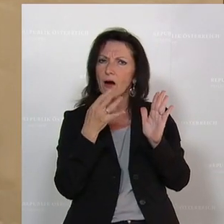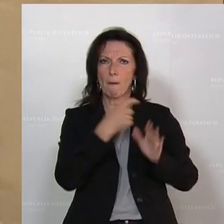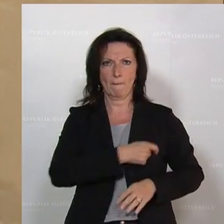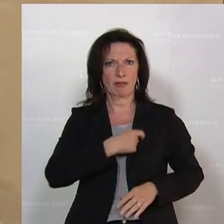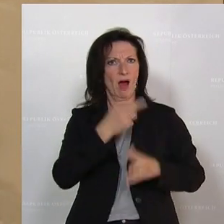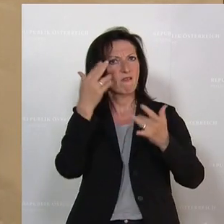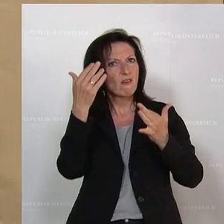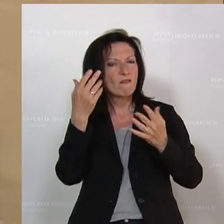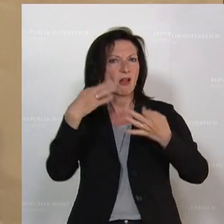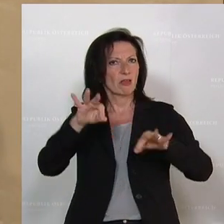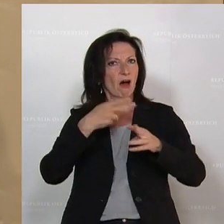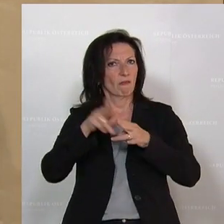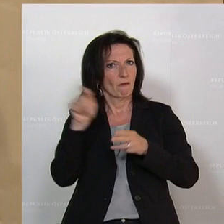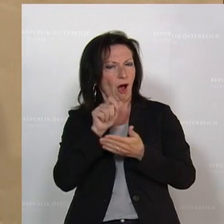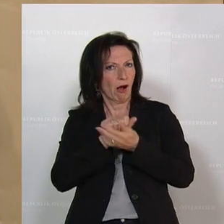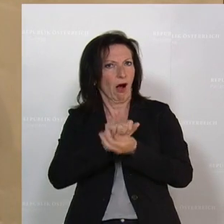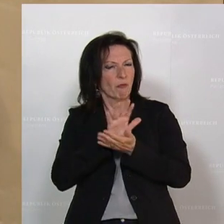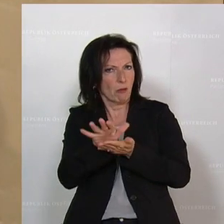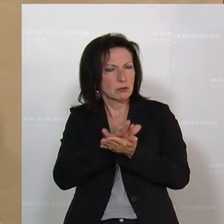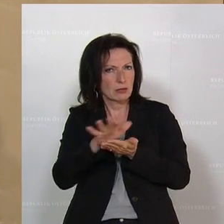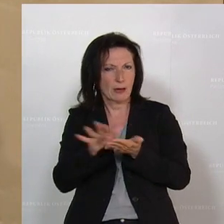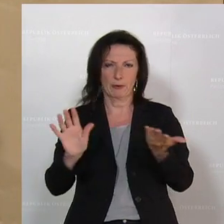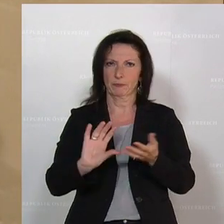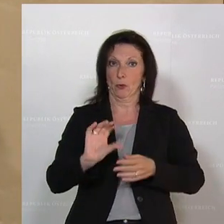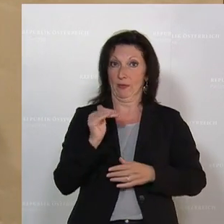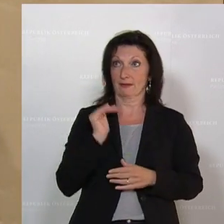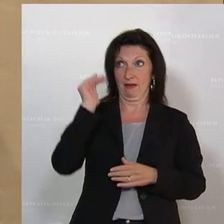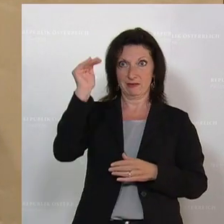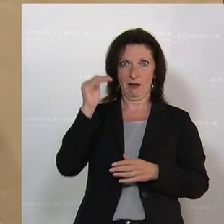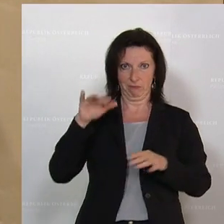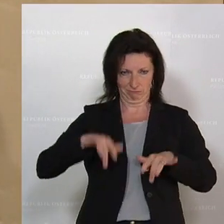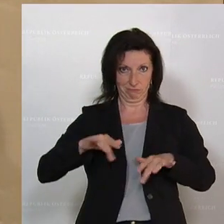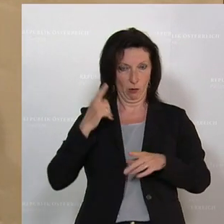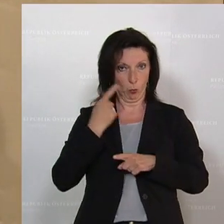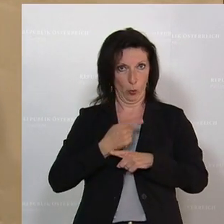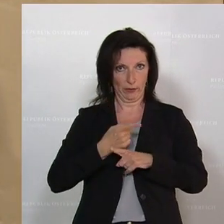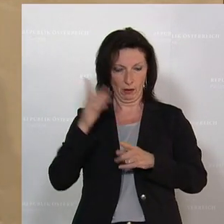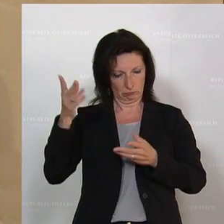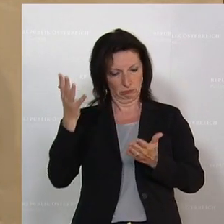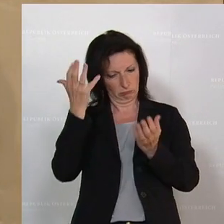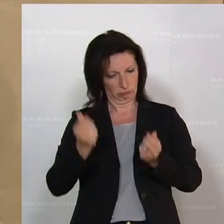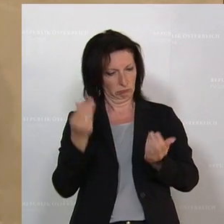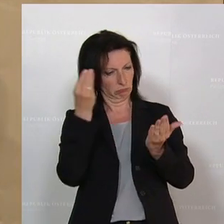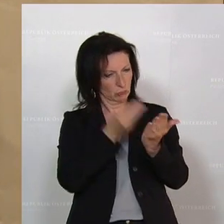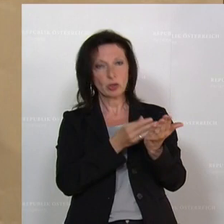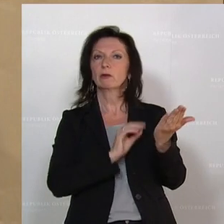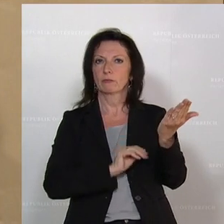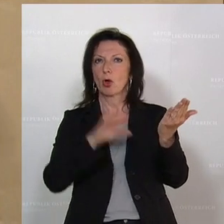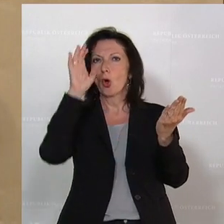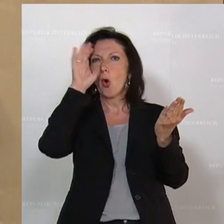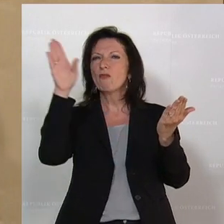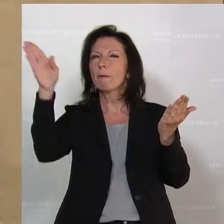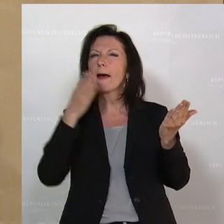Partei ausgeben darf für den Wahlkampf. Und wir haben ein erstinstanzliches Urteil, wo drinsteht, die ÖVP hat